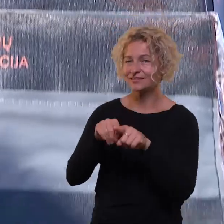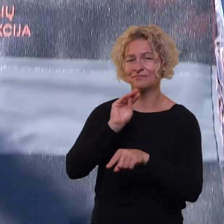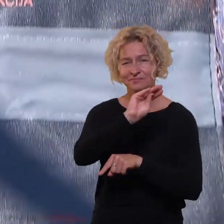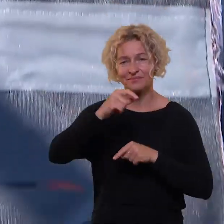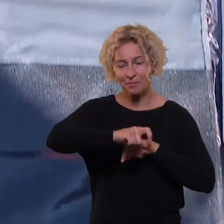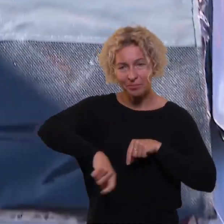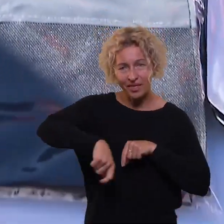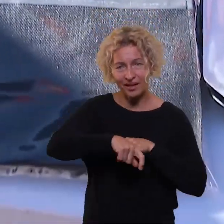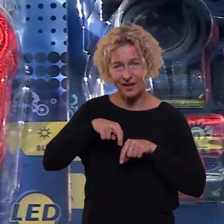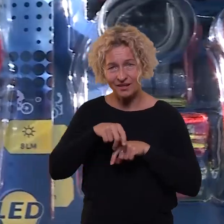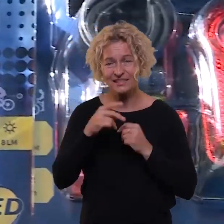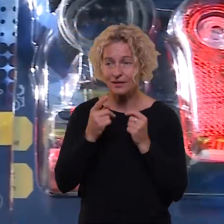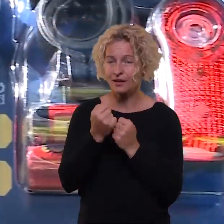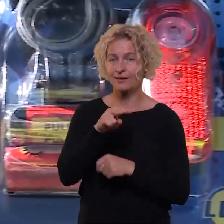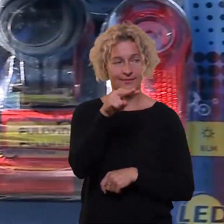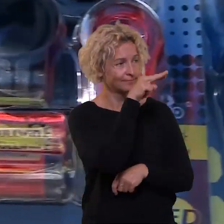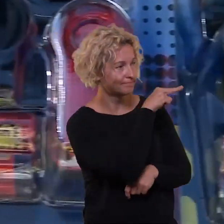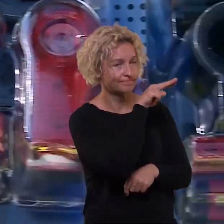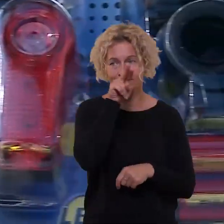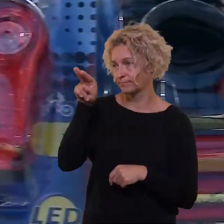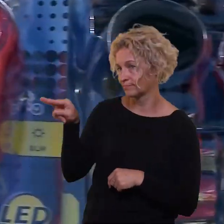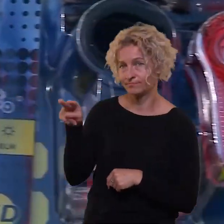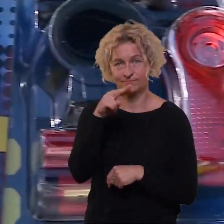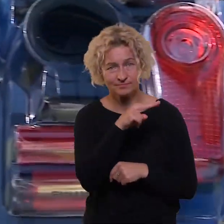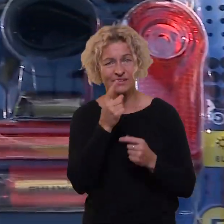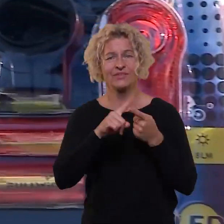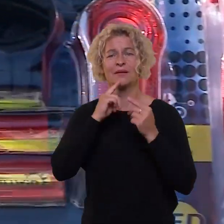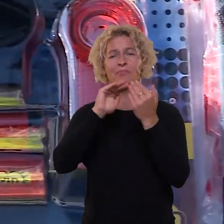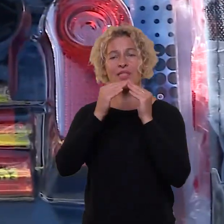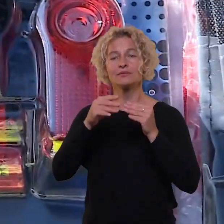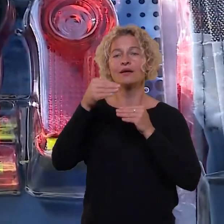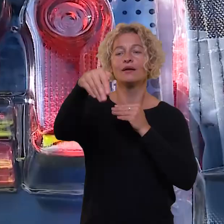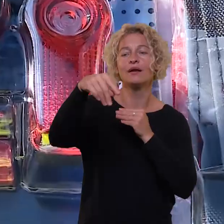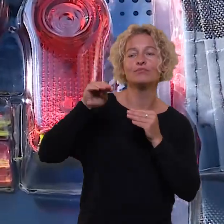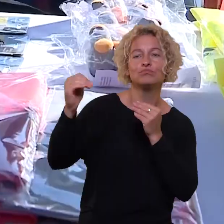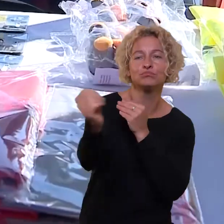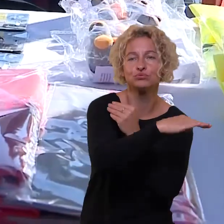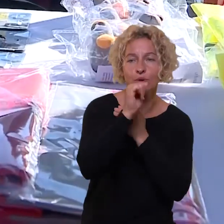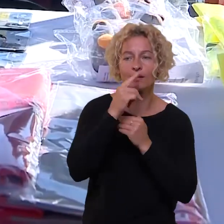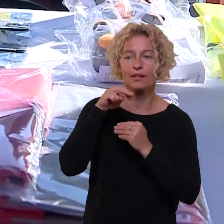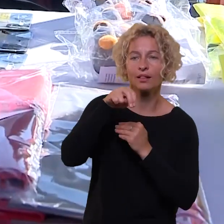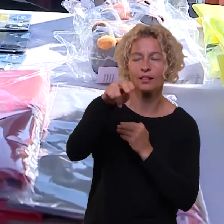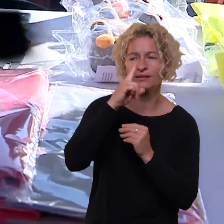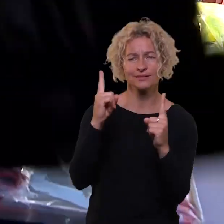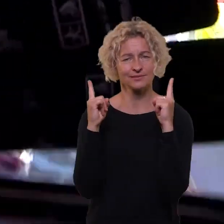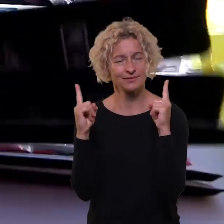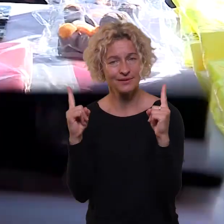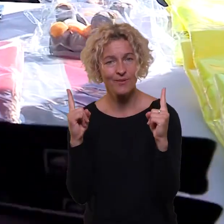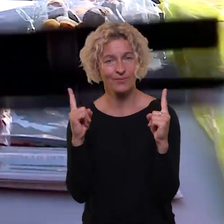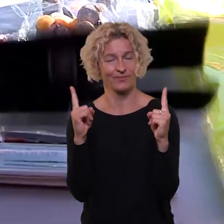taisyklės, kaip saugiai perėti reikia kelią, kaip užmės šio kelių, kuria pusė reikia eiti, ypatinga vaikam, paaugliam,